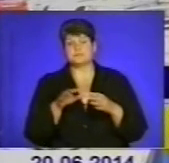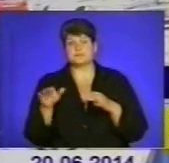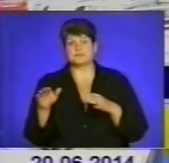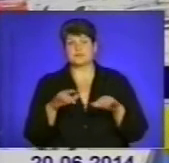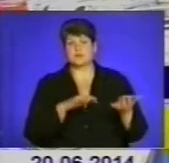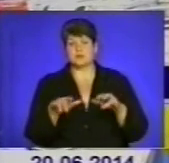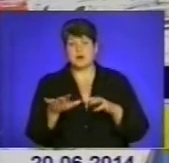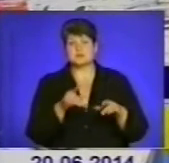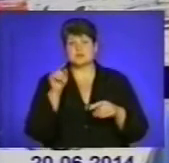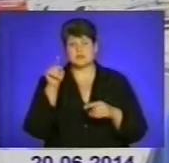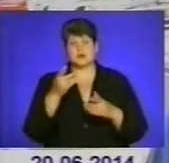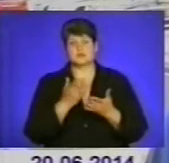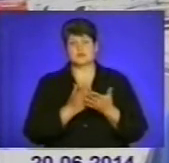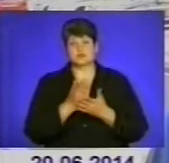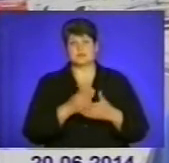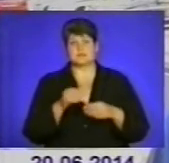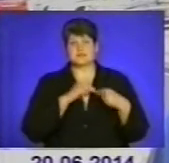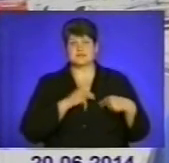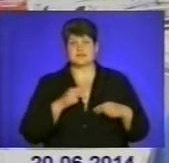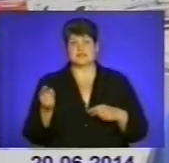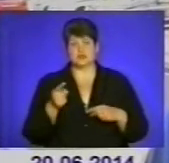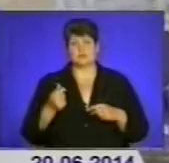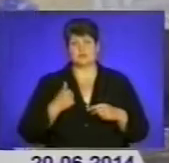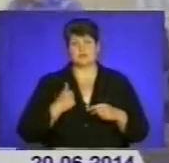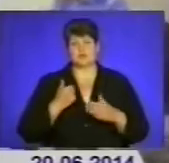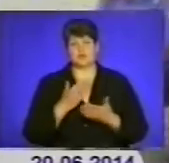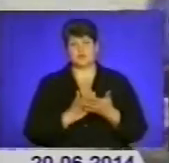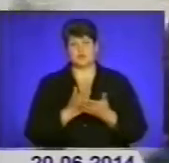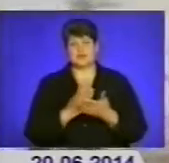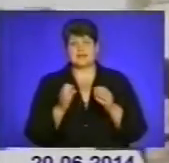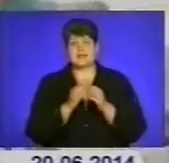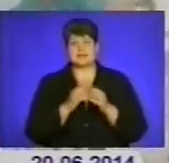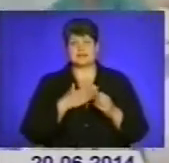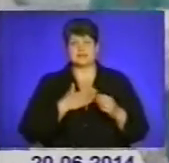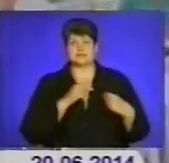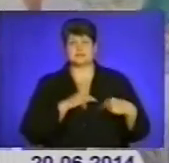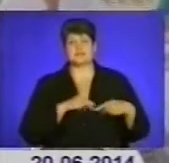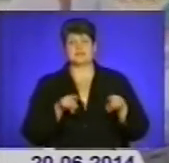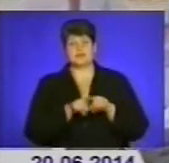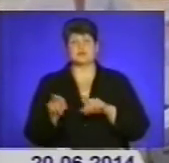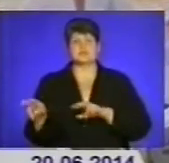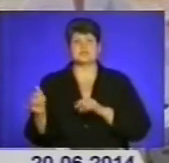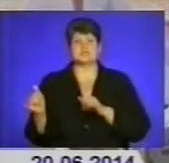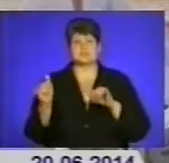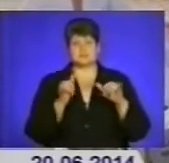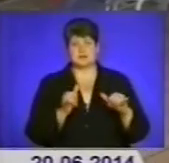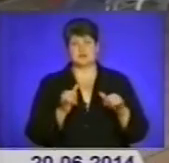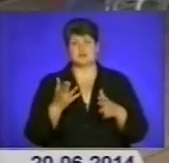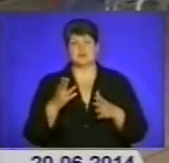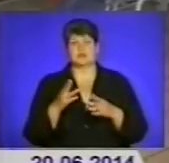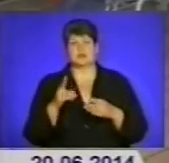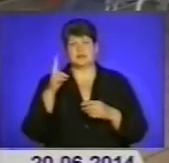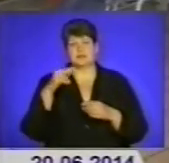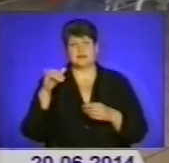службу там несуть і працівники Тернопільщини, а також військовослужбовці. Десять наших працівників теж забезпечують безпеку дорожнього руху на сході